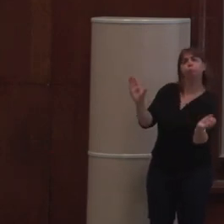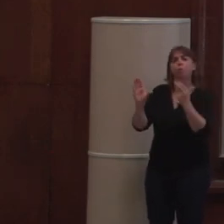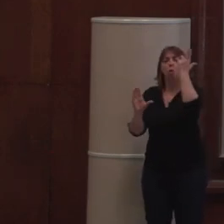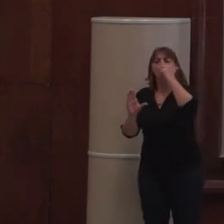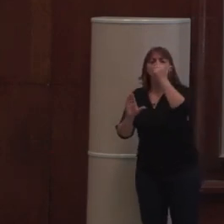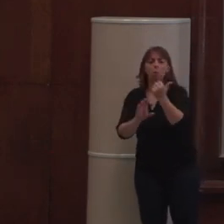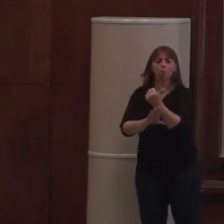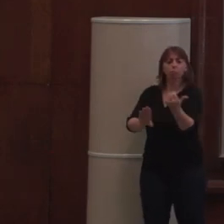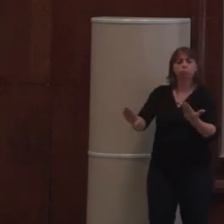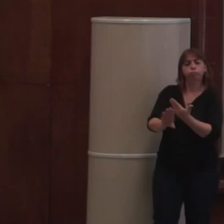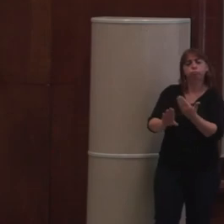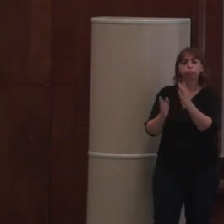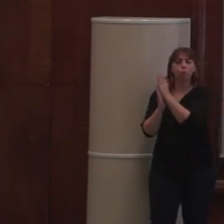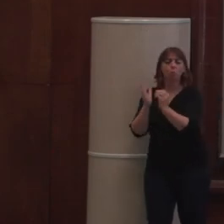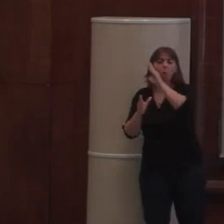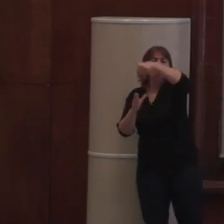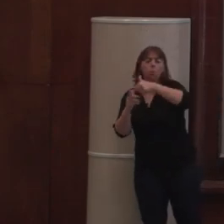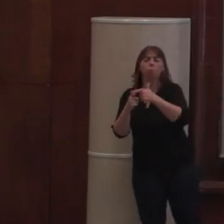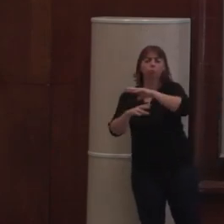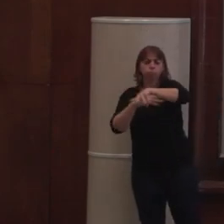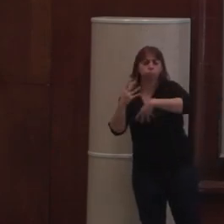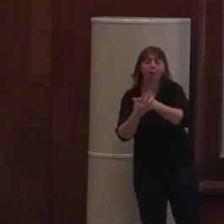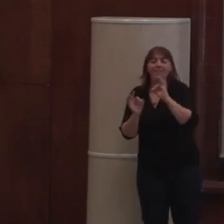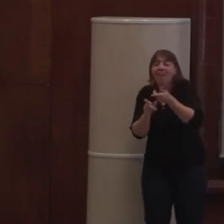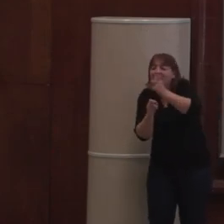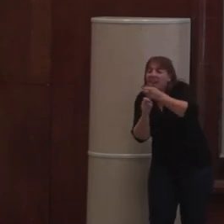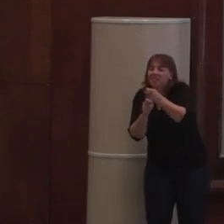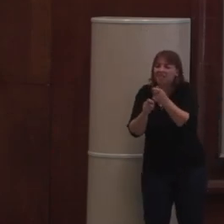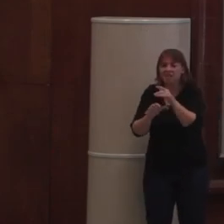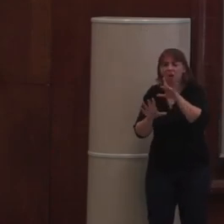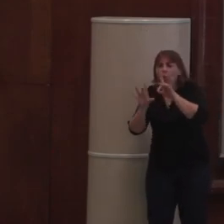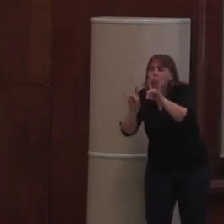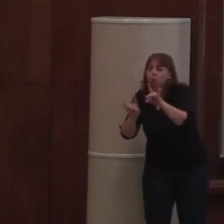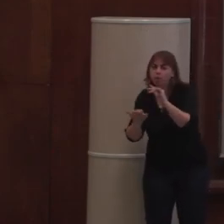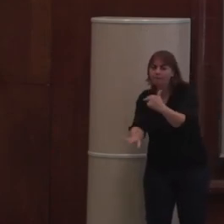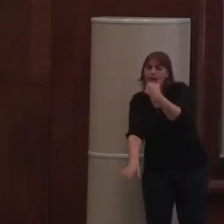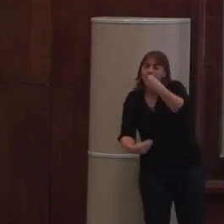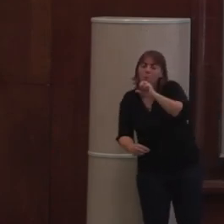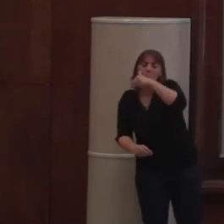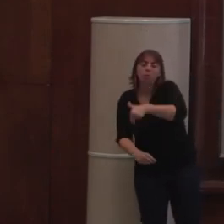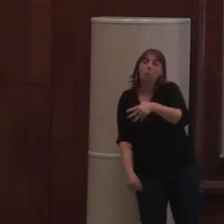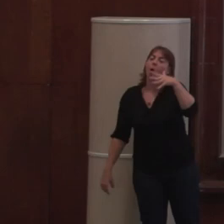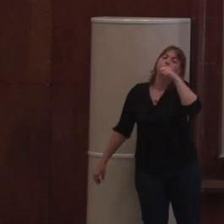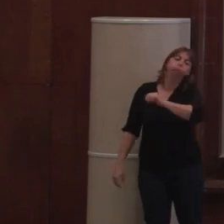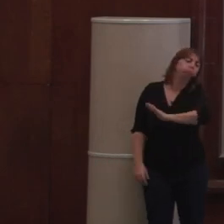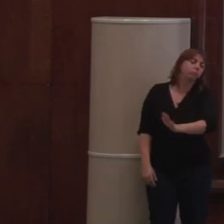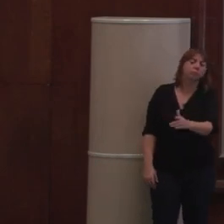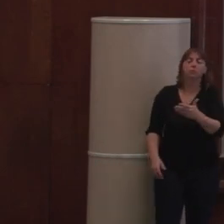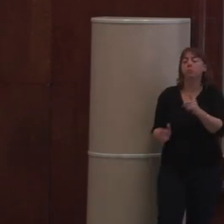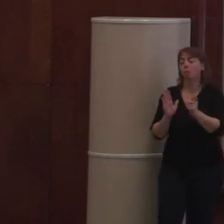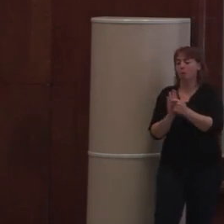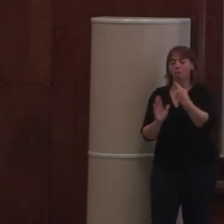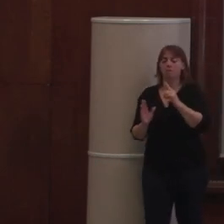et en avant, directement mis dans les templates, etc. Intestable. Impossible de garantir la qualité du truc. Donc, à un moment donné, on a dit dans Plone,